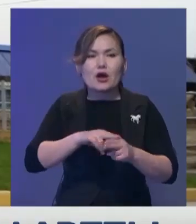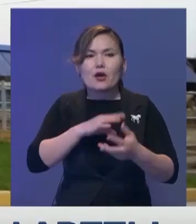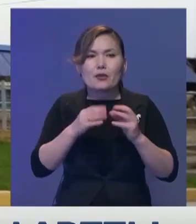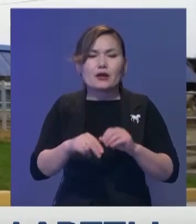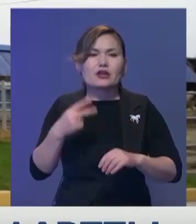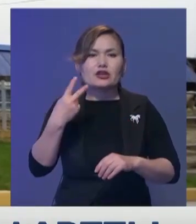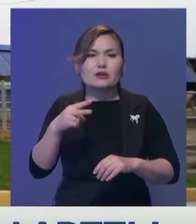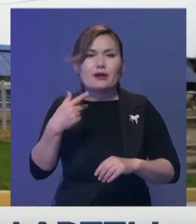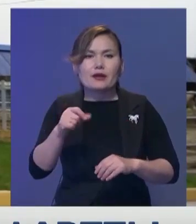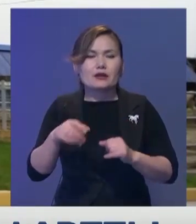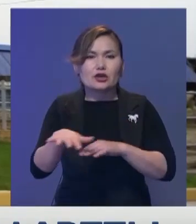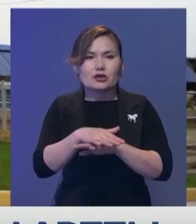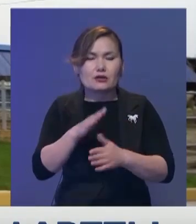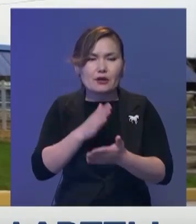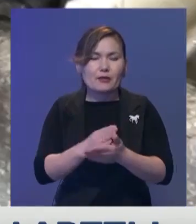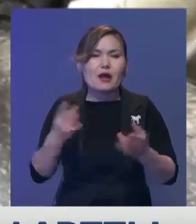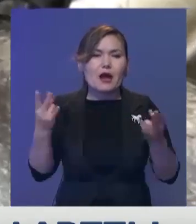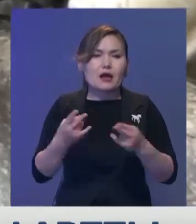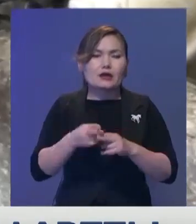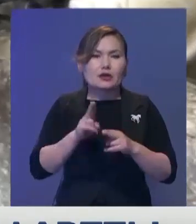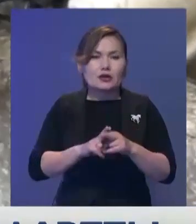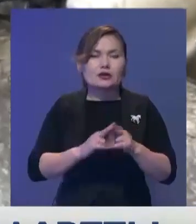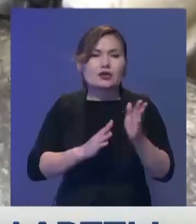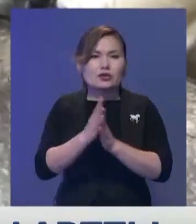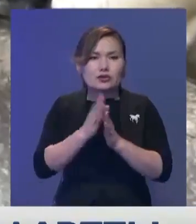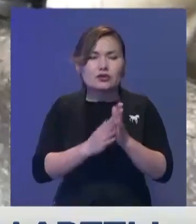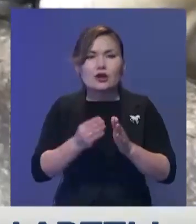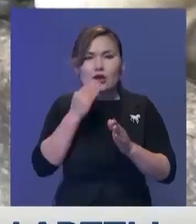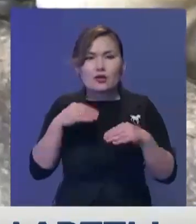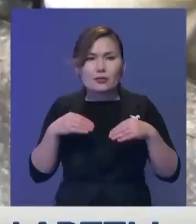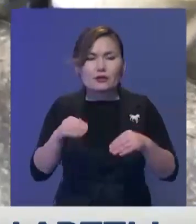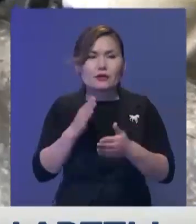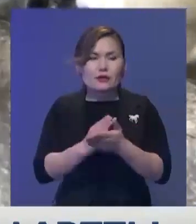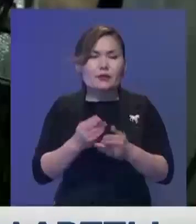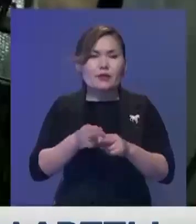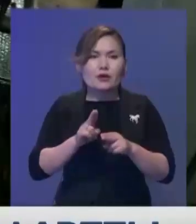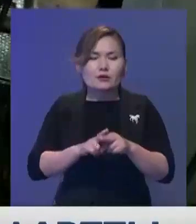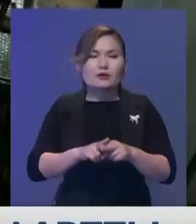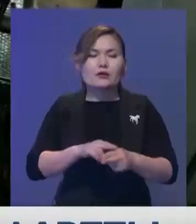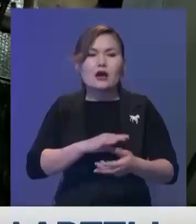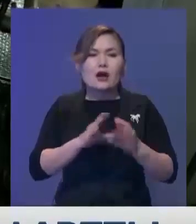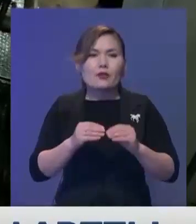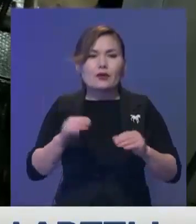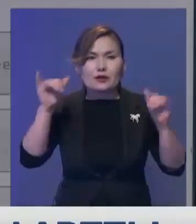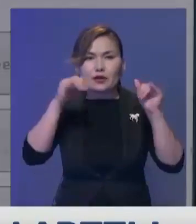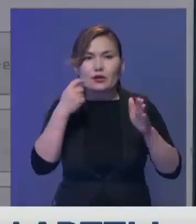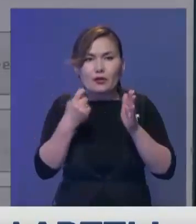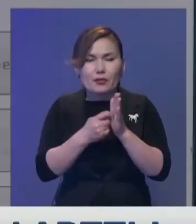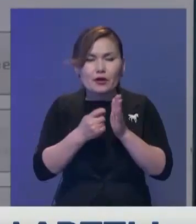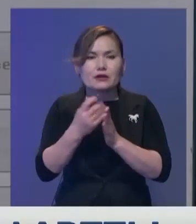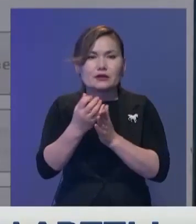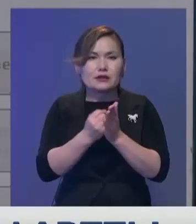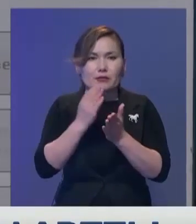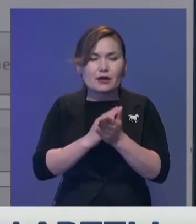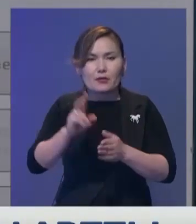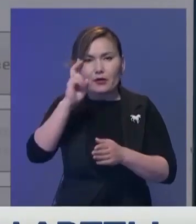20 гектар ғана жері бар. Қажеті жемшөпті сонда егет. Жетпеген сатвалады. Есесіне жемшөппен сатвалынған техникаға